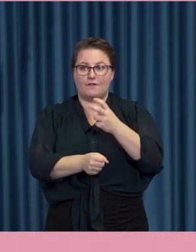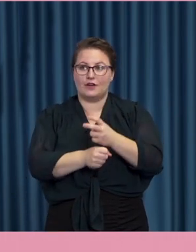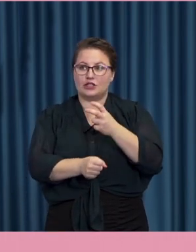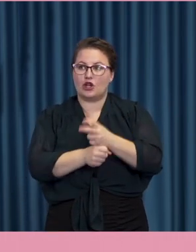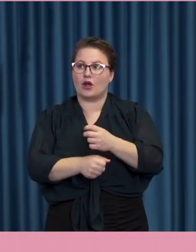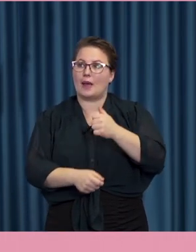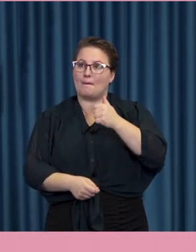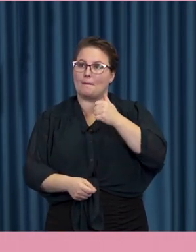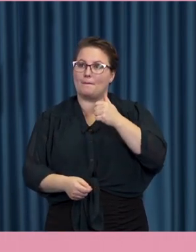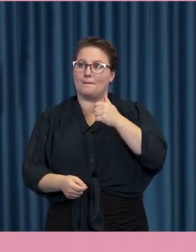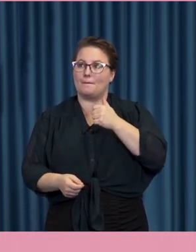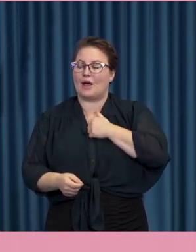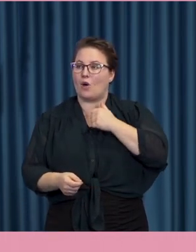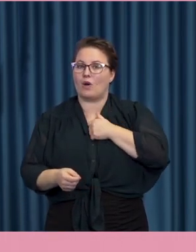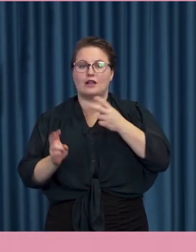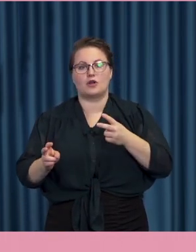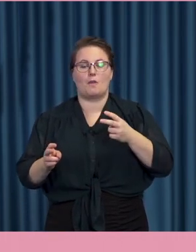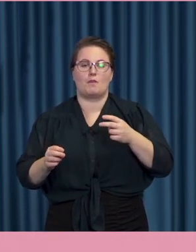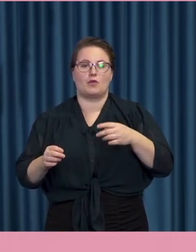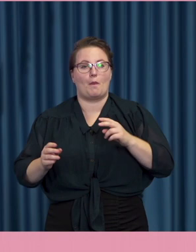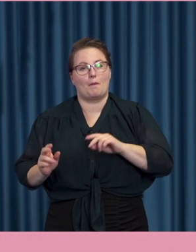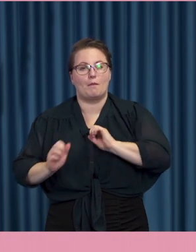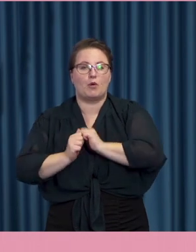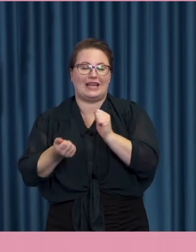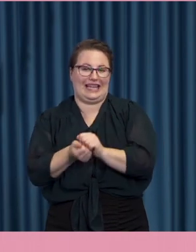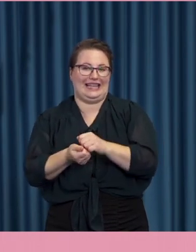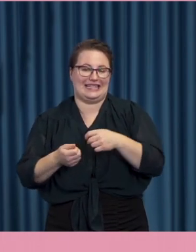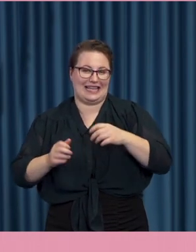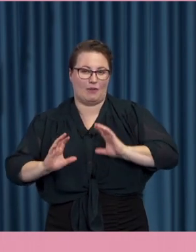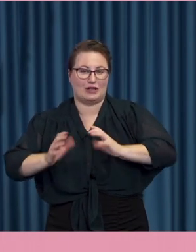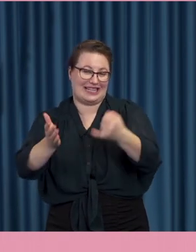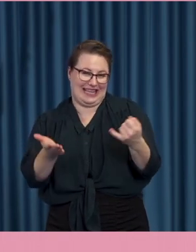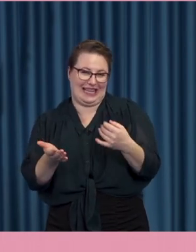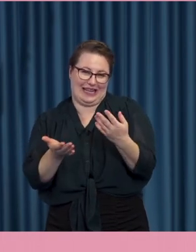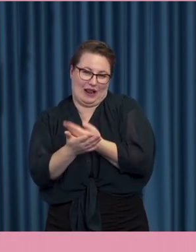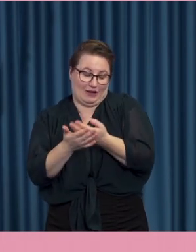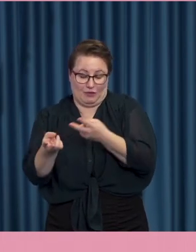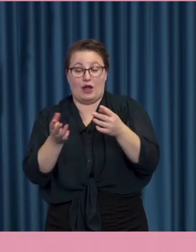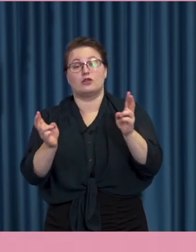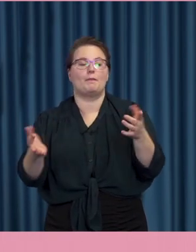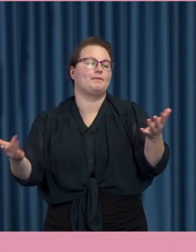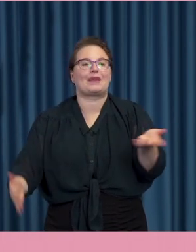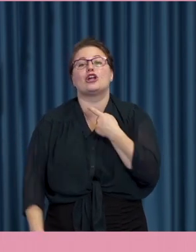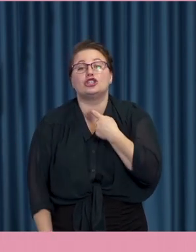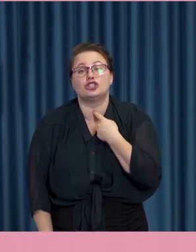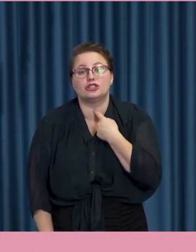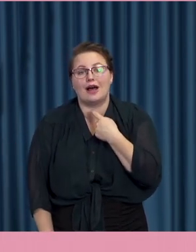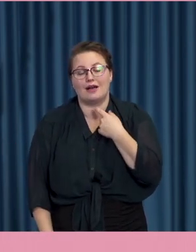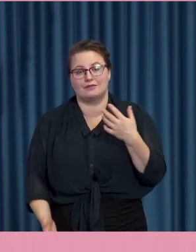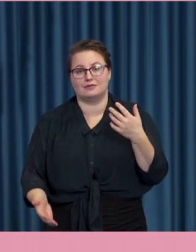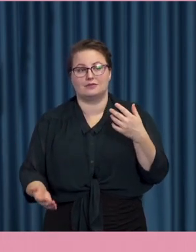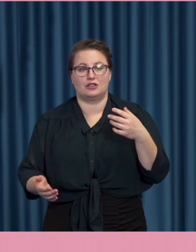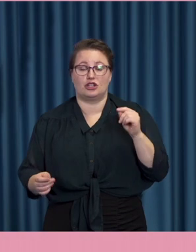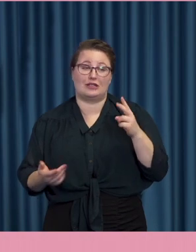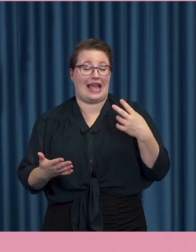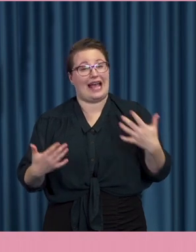politiska processerna i den representativa demokratin. Till exempel då röstning som ju är ett ganska begränsat form